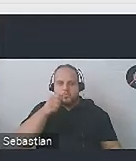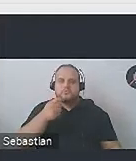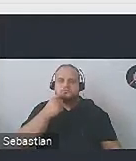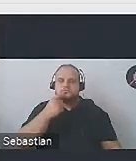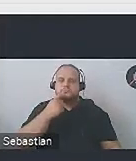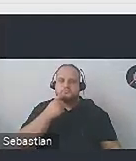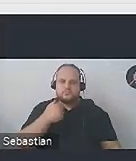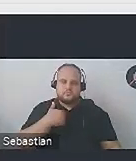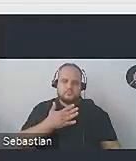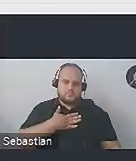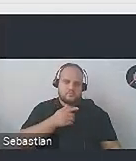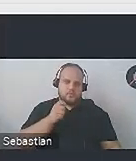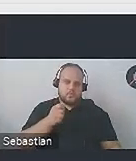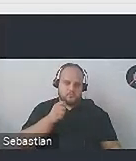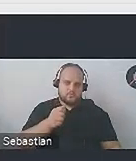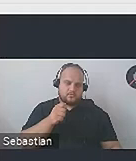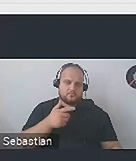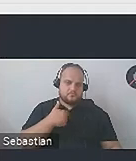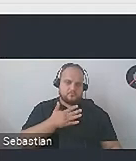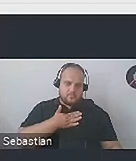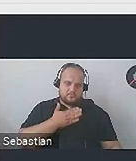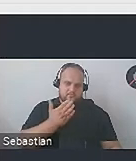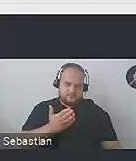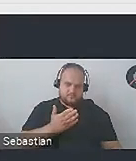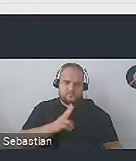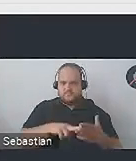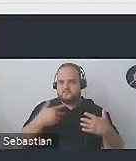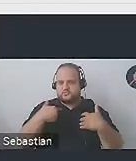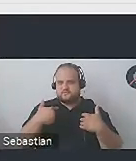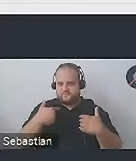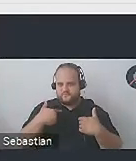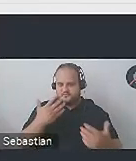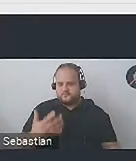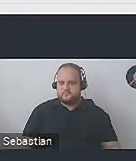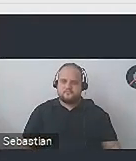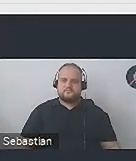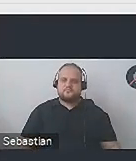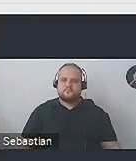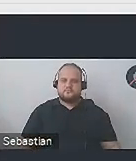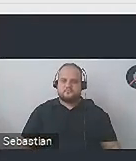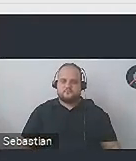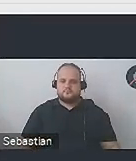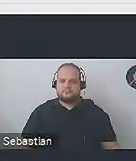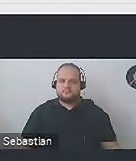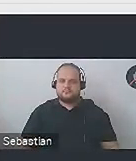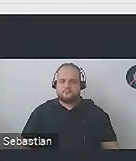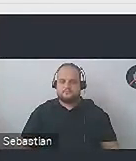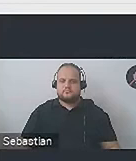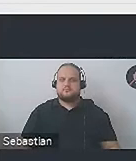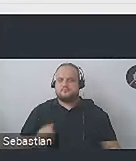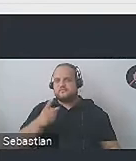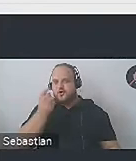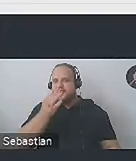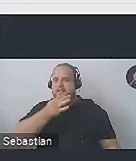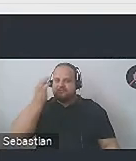ja na przykład lupę mam własną, proszę. Tak wygląda lupa na żywo. Wygląda to nieco profesjonalnie niż ta lupa na